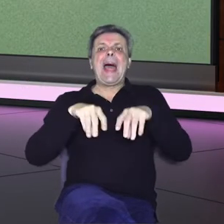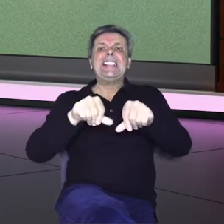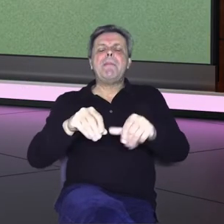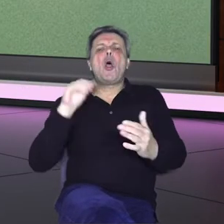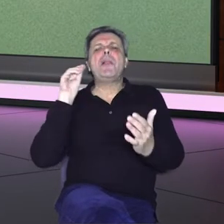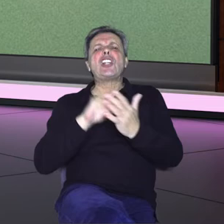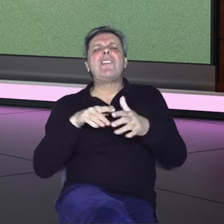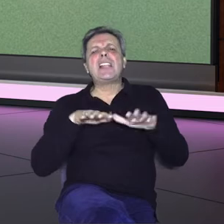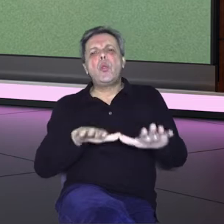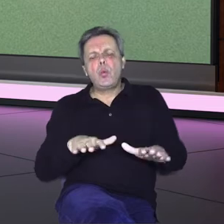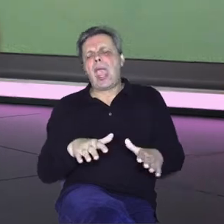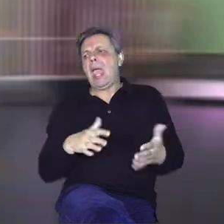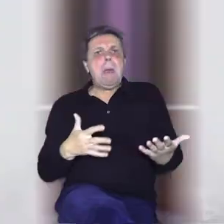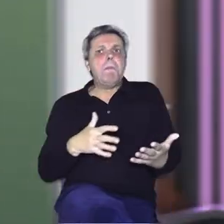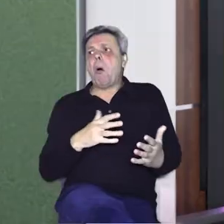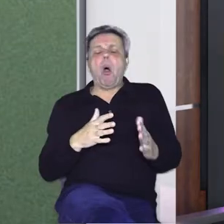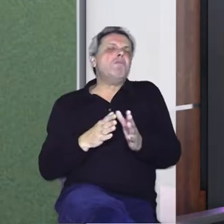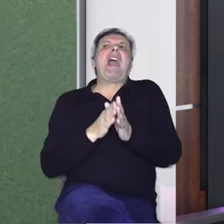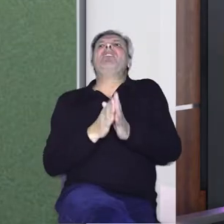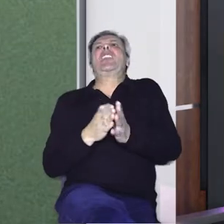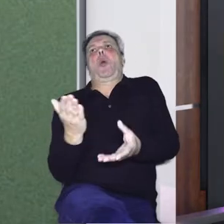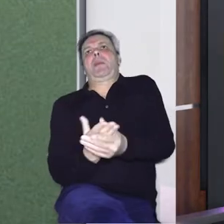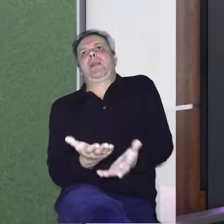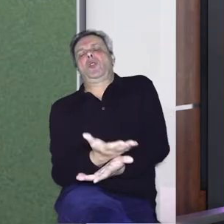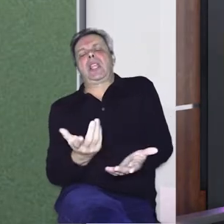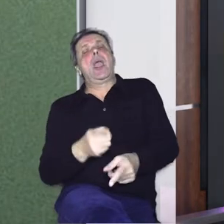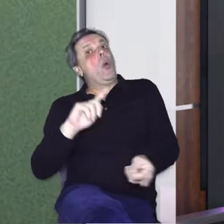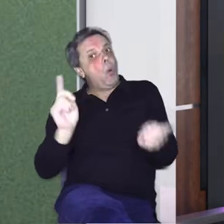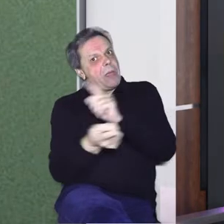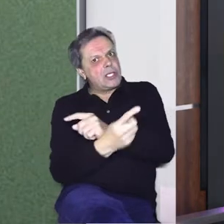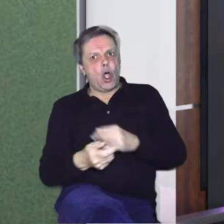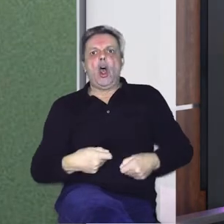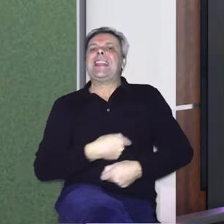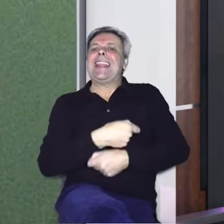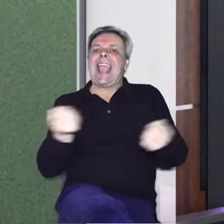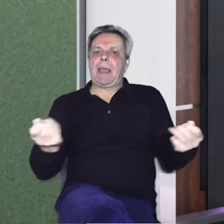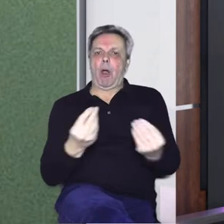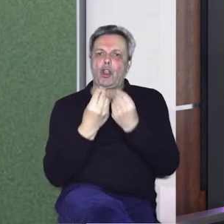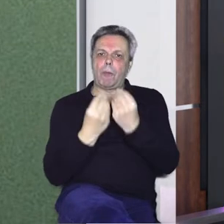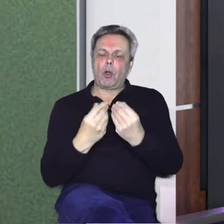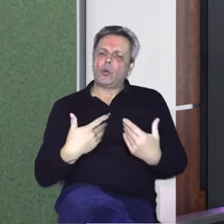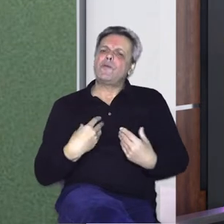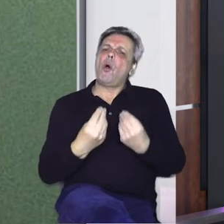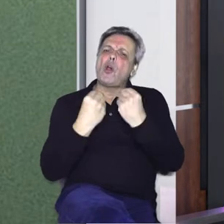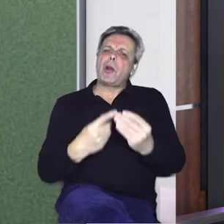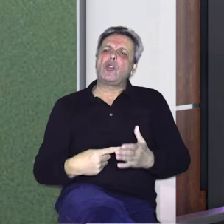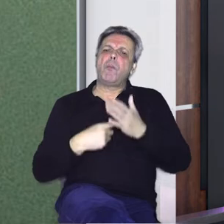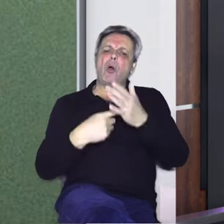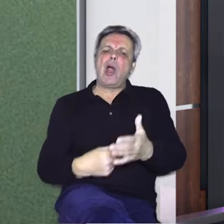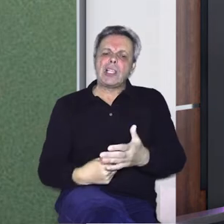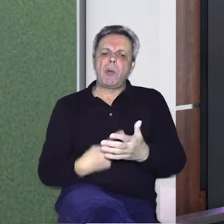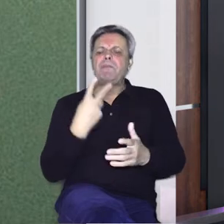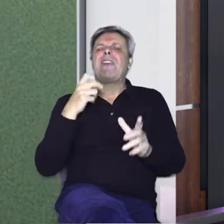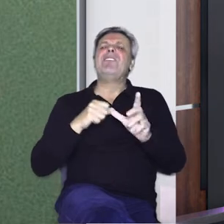obilježavati ljude po nacionalnoj ili vjerskoj pripadnosti, umjesto da dijelimo dobrotu. A svoju dobrotu pokazuje